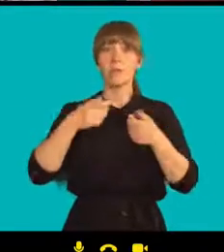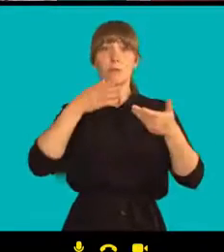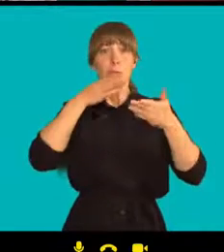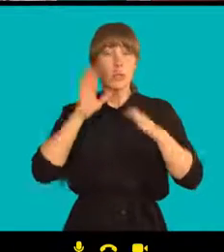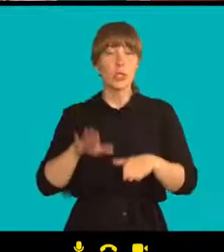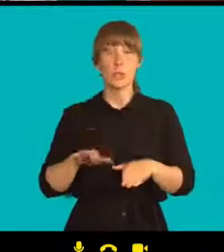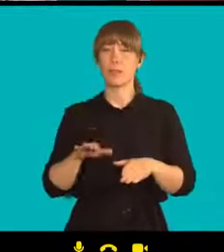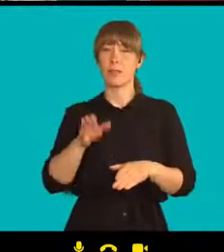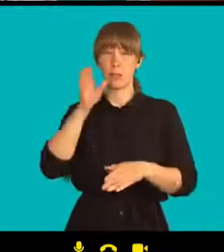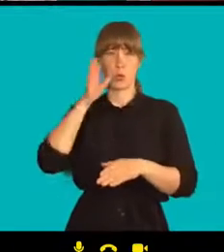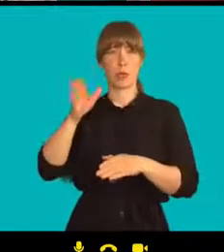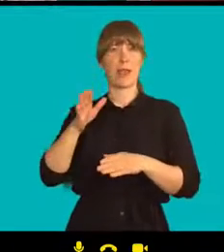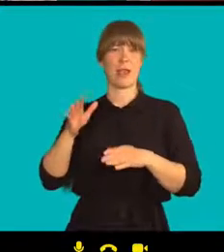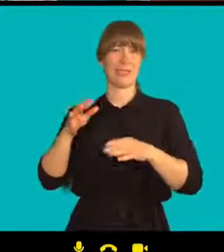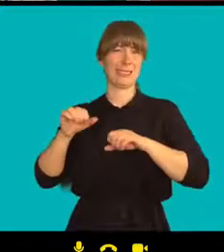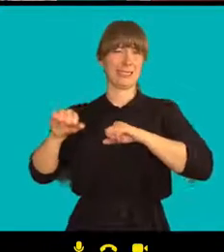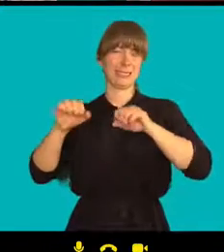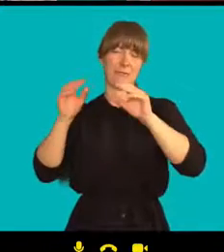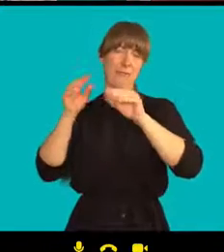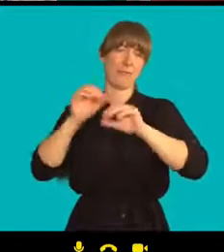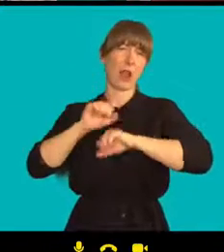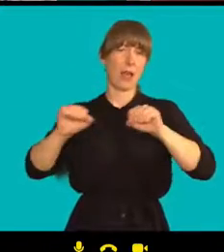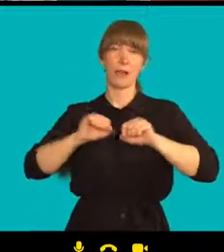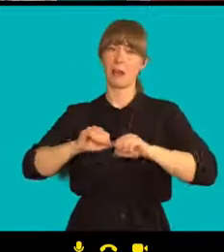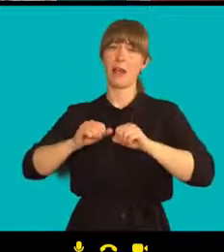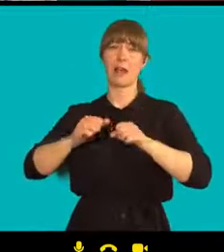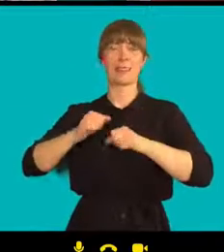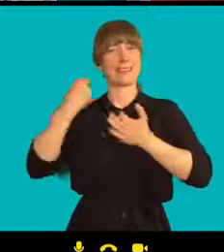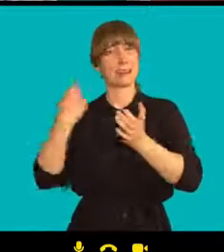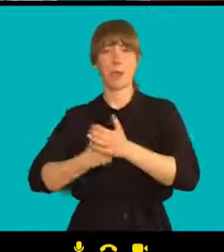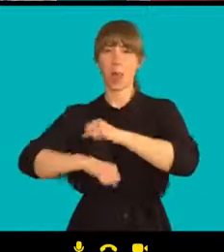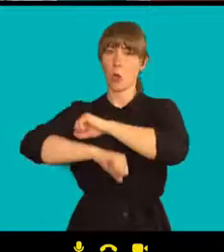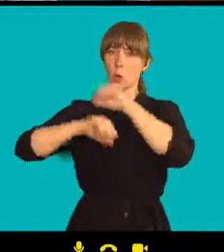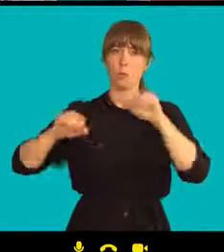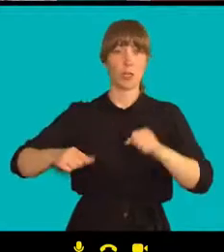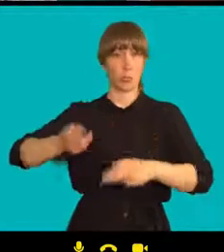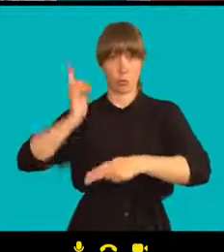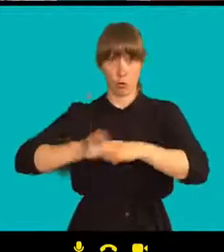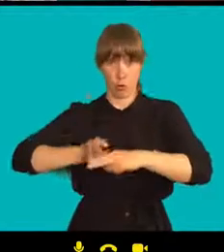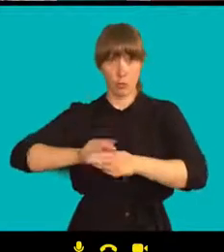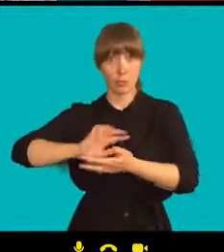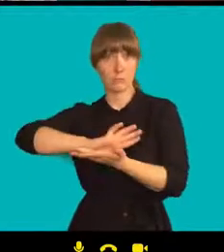otěže toho autoritativního režimu, že Bělorusko může se